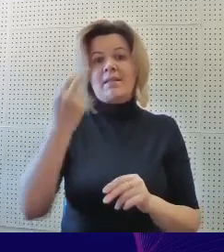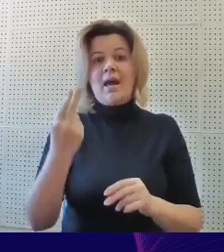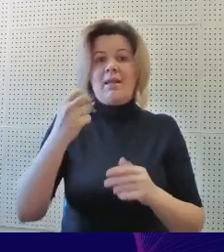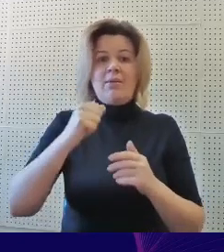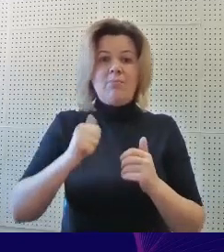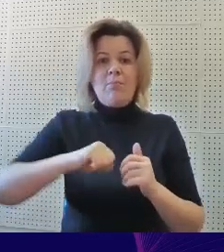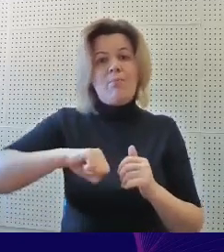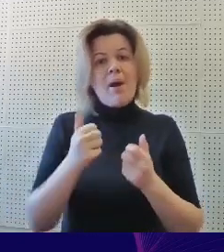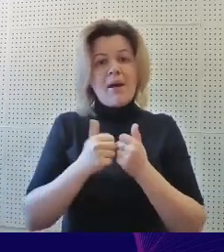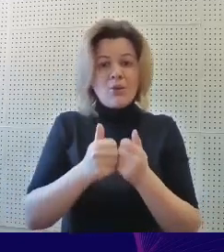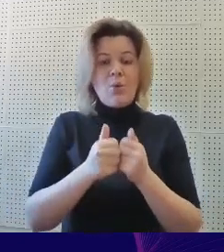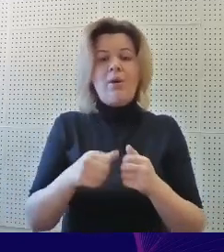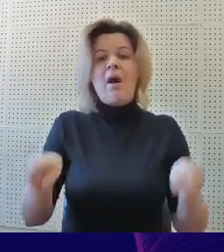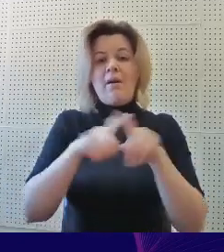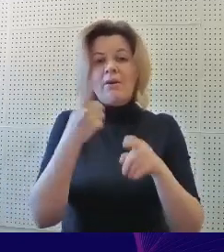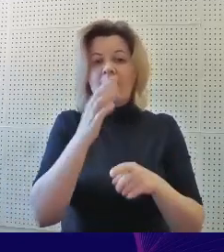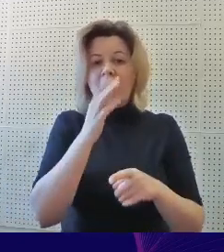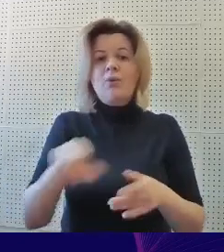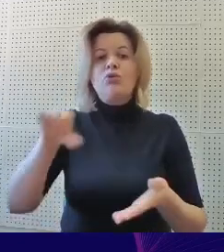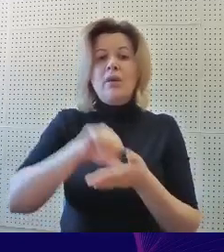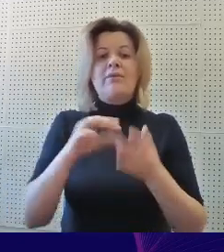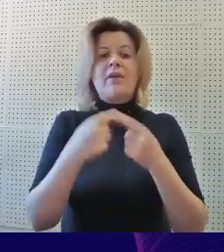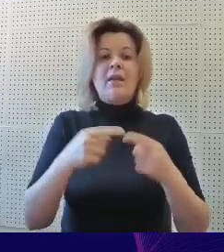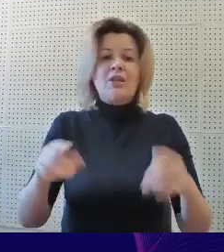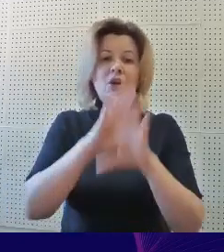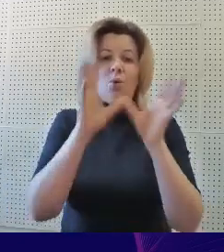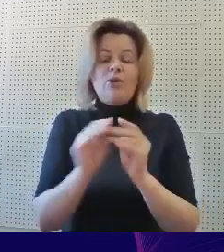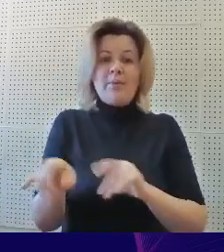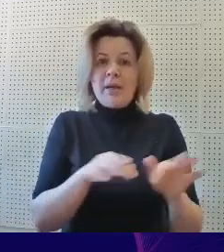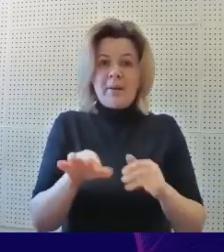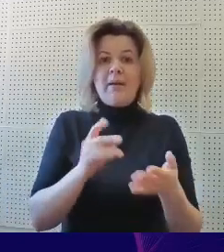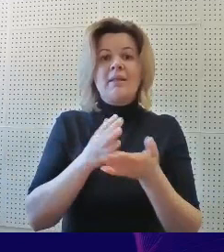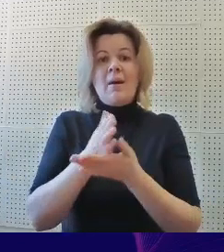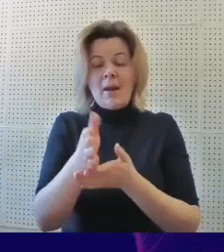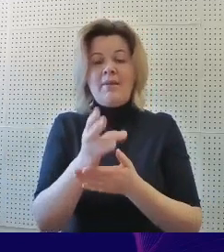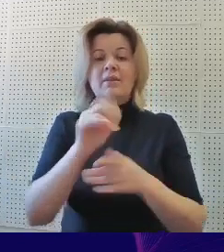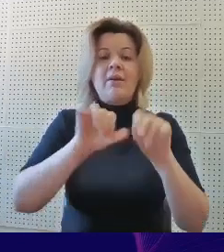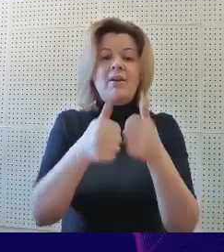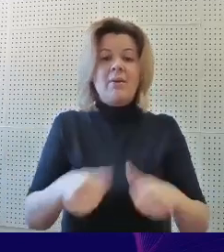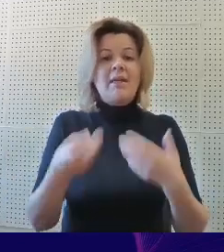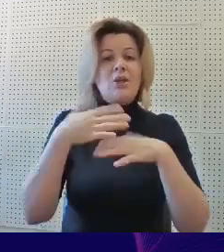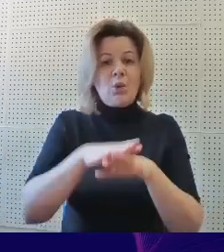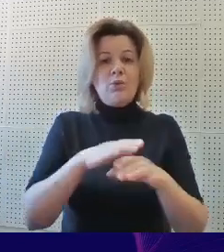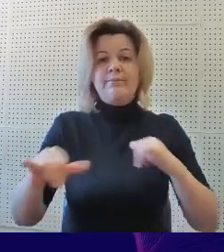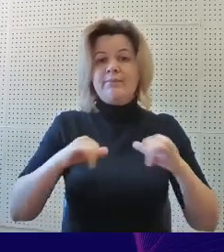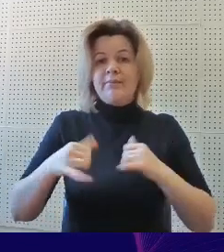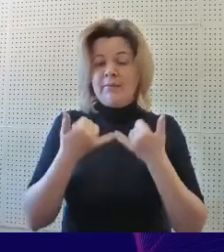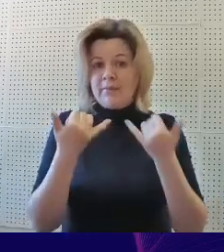социальные партнеры одновременно участвуют в различных общих мероприятиях, направленных на формирование инклюзии,